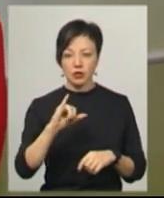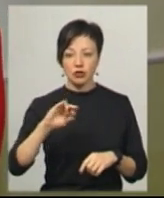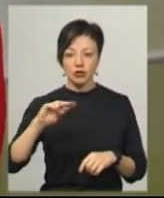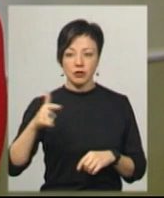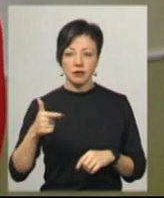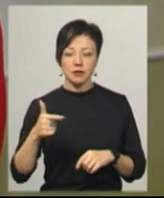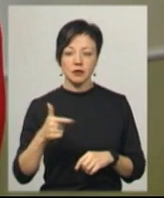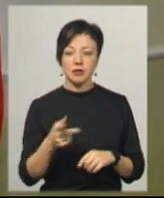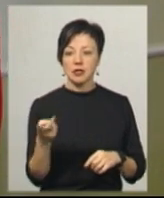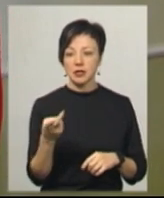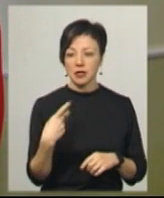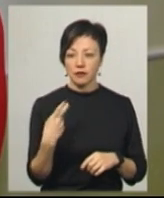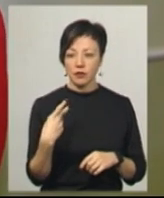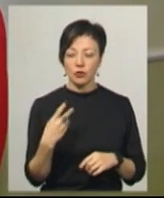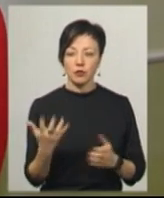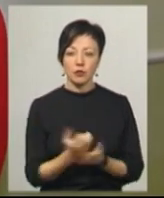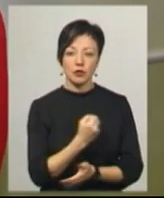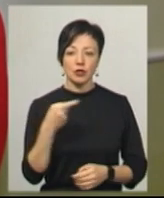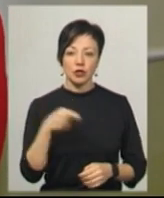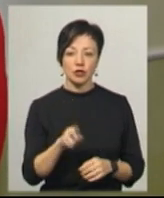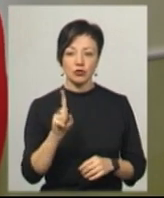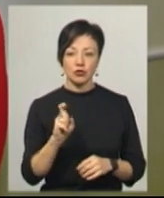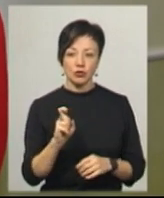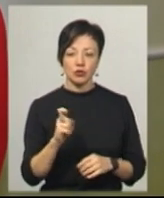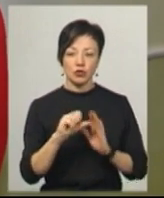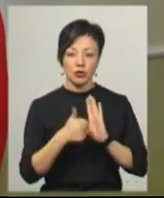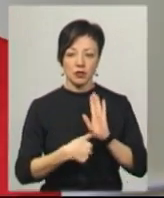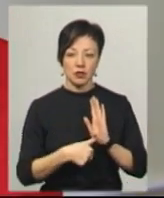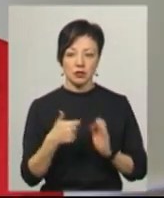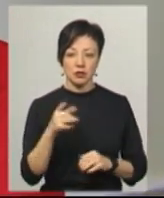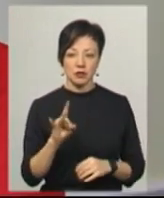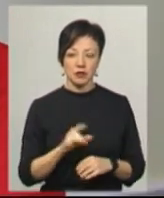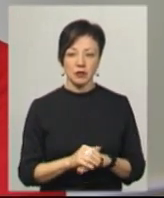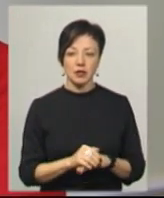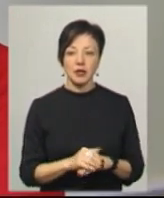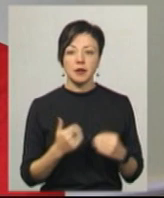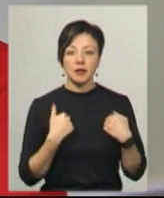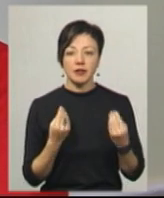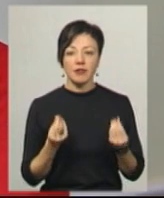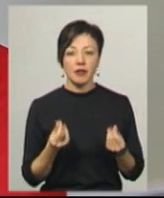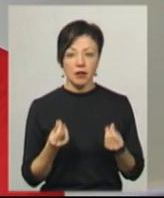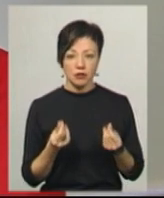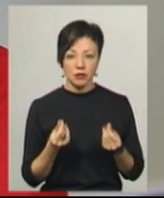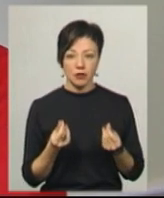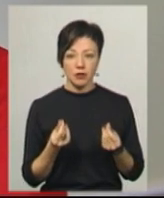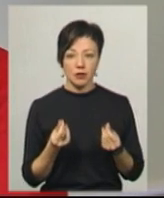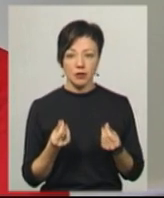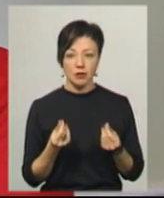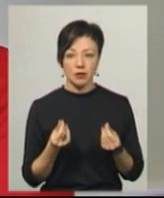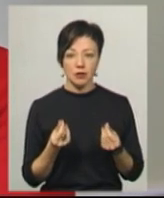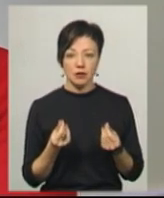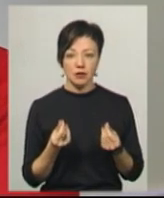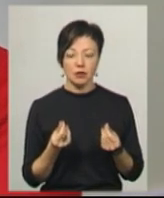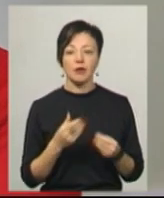за двоїх, в мене вийшло 1116 гривень. Мені фінансово